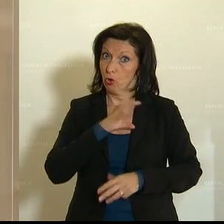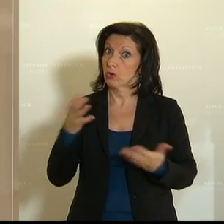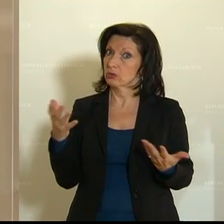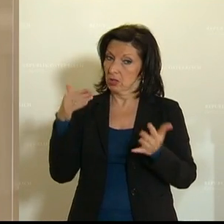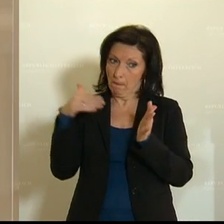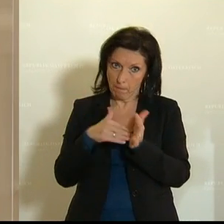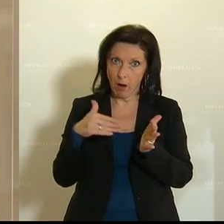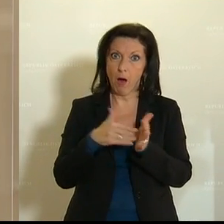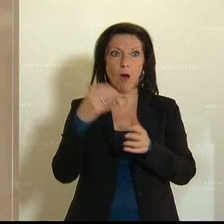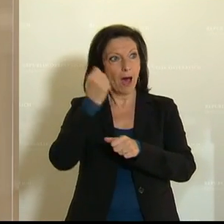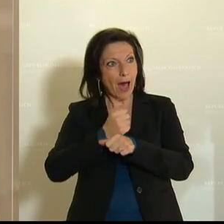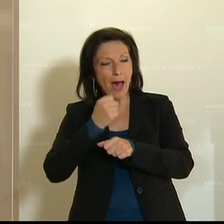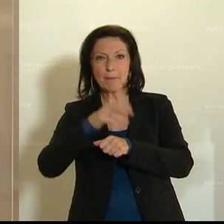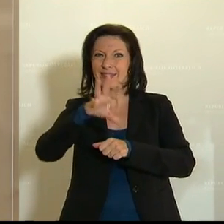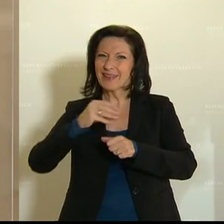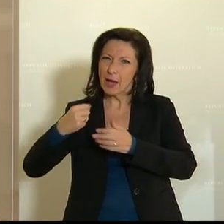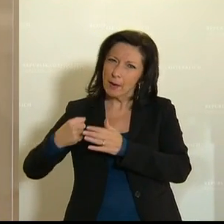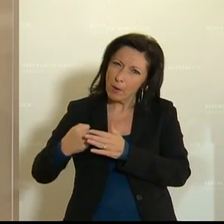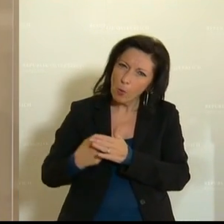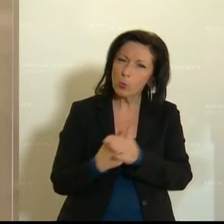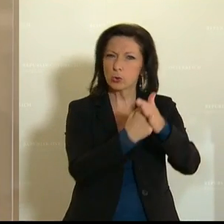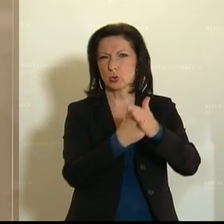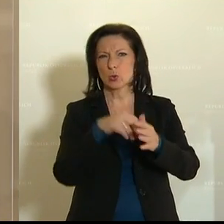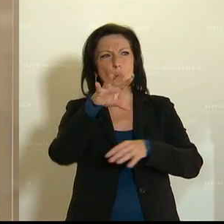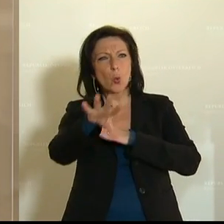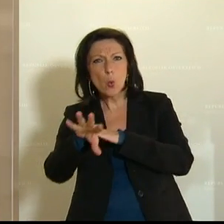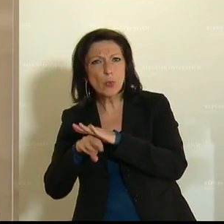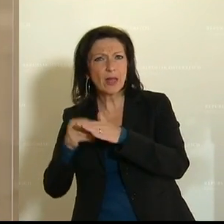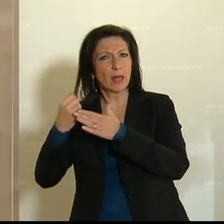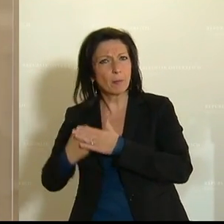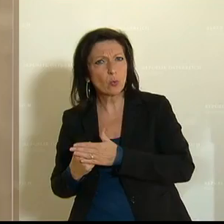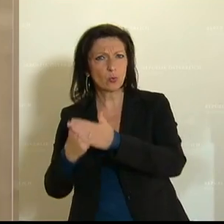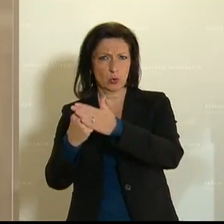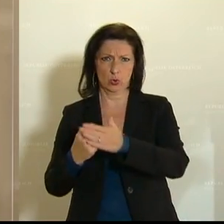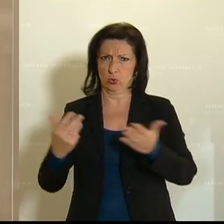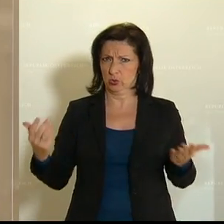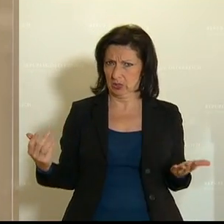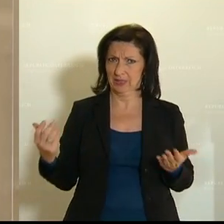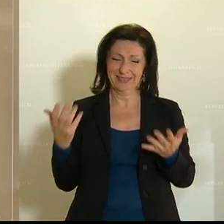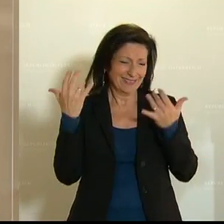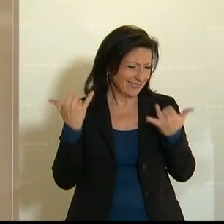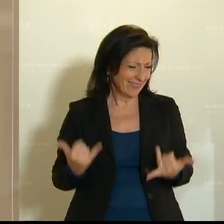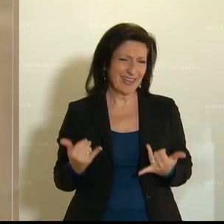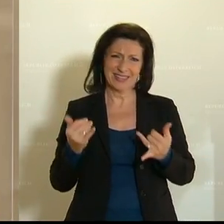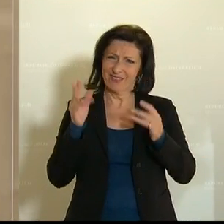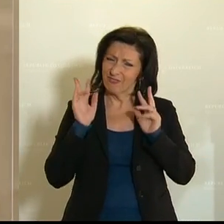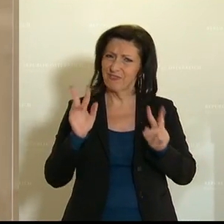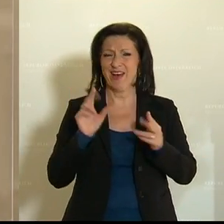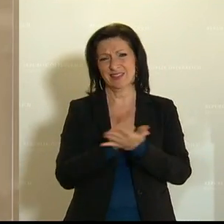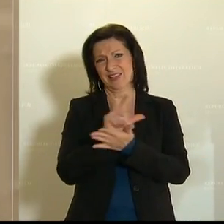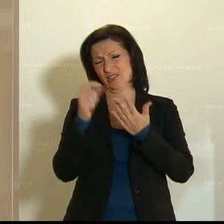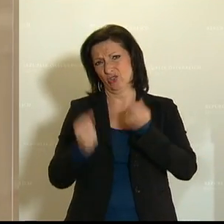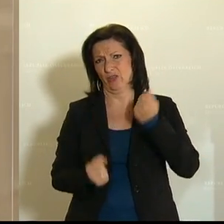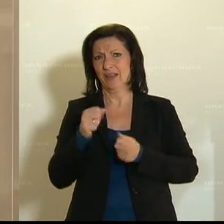der Arbeitnehmerinnen und Arbeitnehmer, der Unternehmerinnen und der Unternehmer unseres Landes in dieser schwierigen Zeit zu sein.